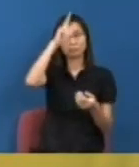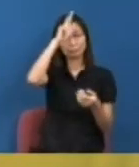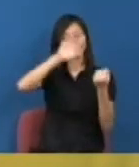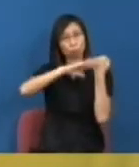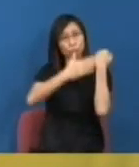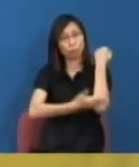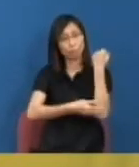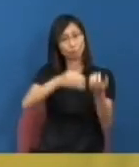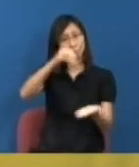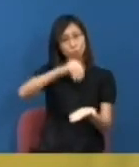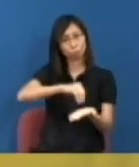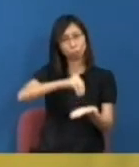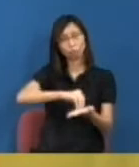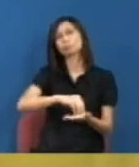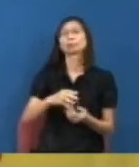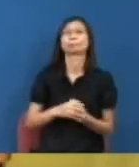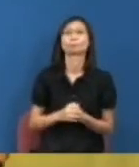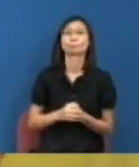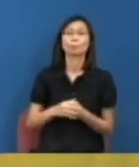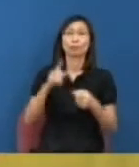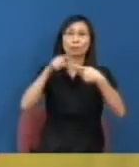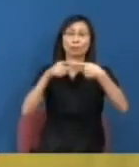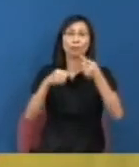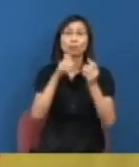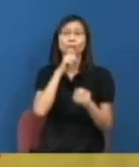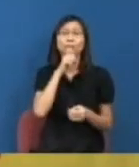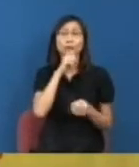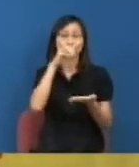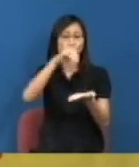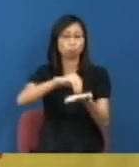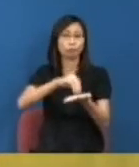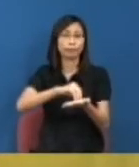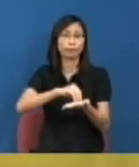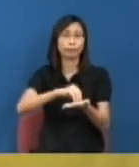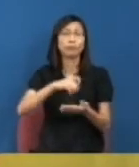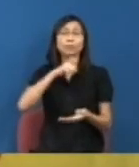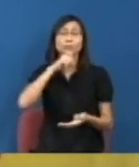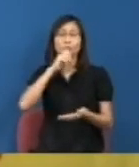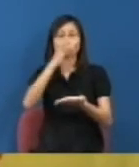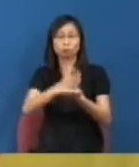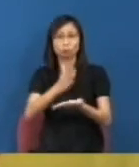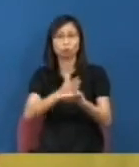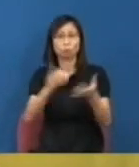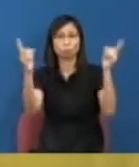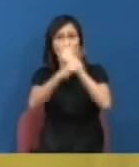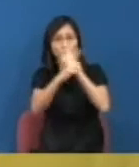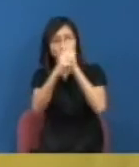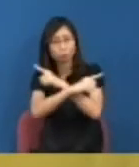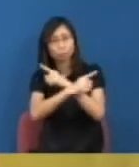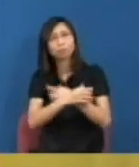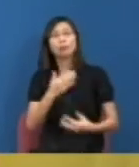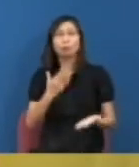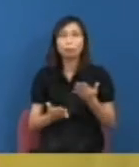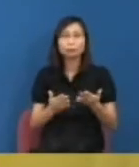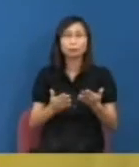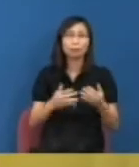在大學作出一些重大決定的時候其實一定有不同的代表即是無論是證